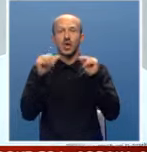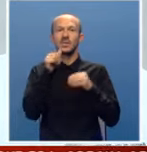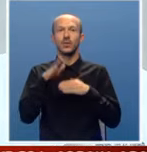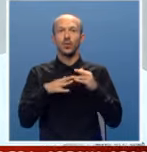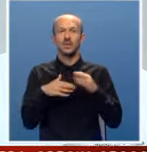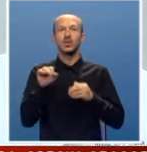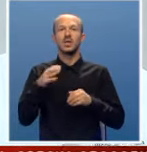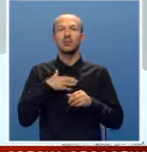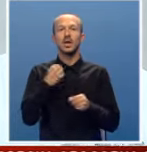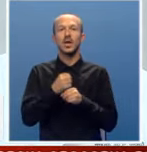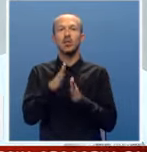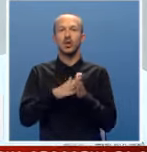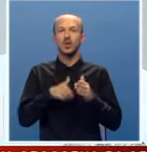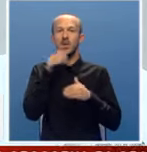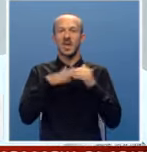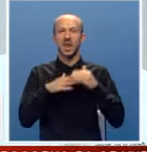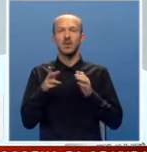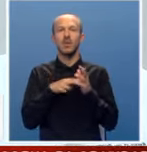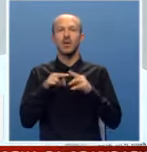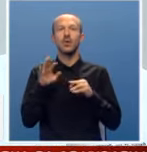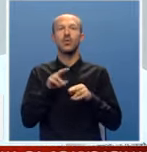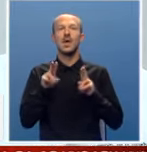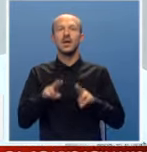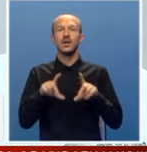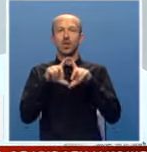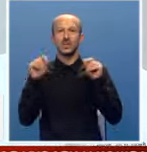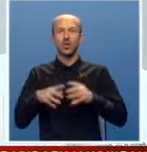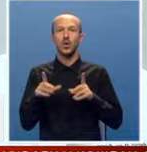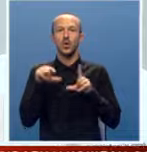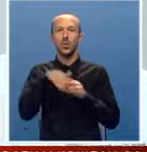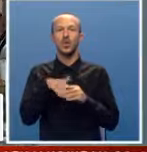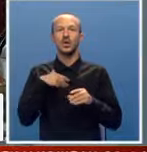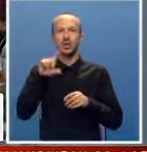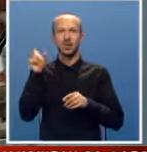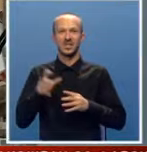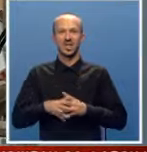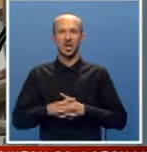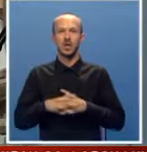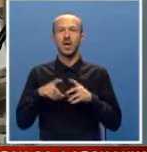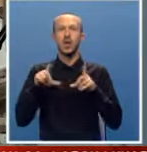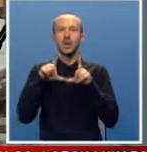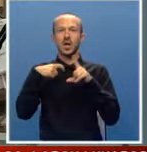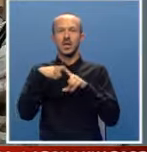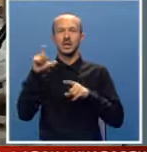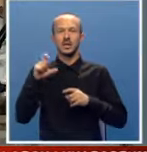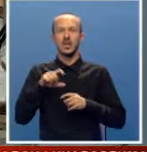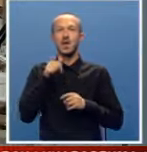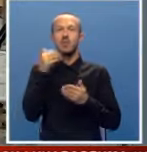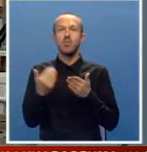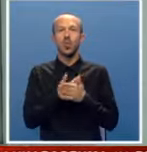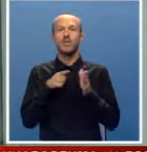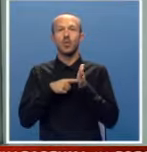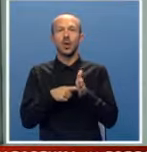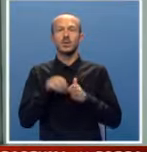zadovoljstvo da svoju karijeru počinjem i gradim na ovako referentnoj ustanovi u našoj Republici. Univerzitetski klinički centar je ponovo